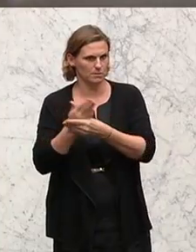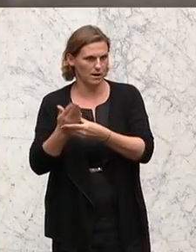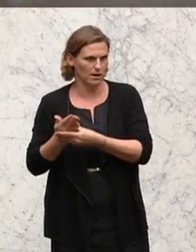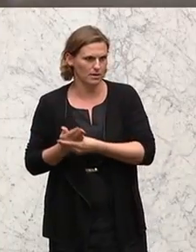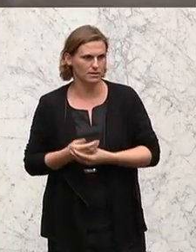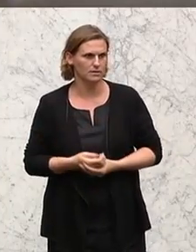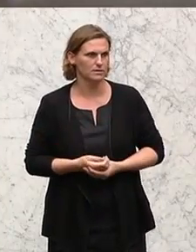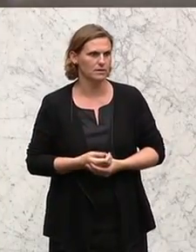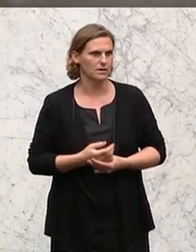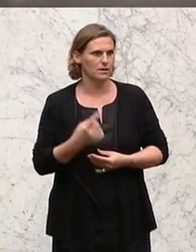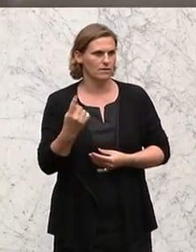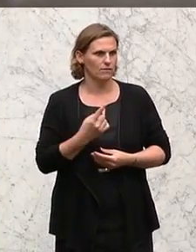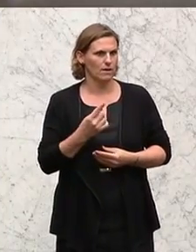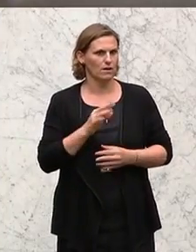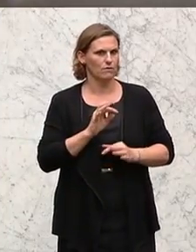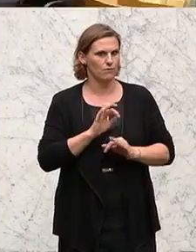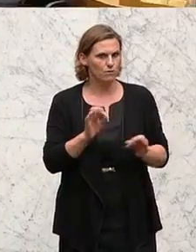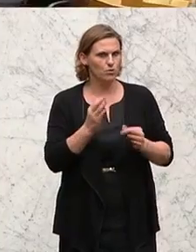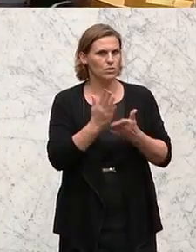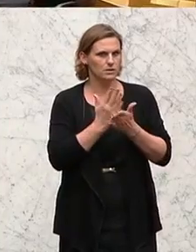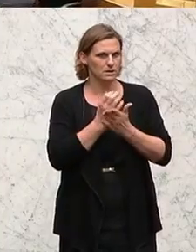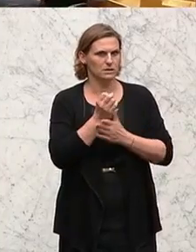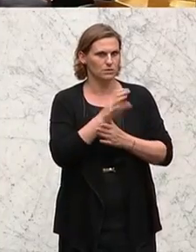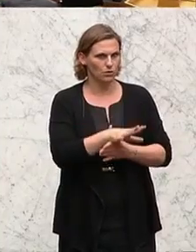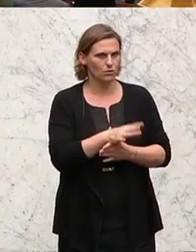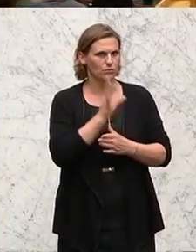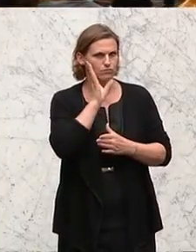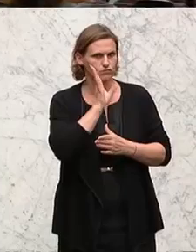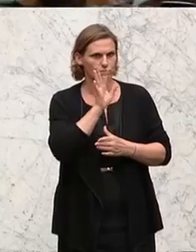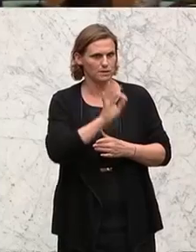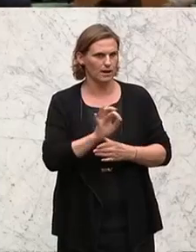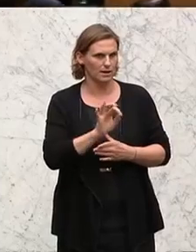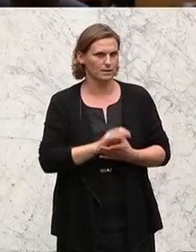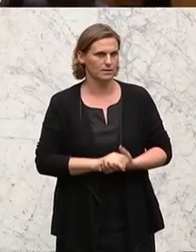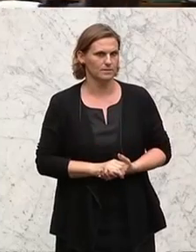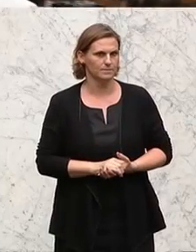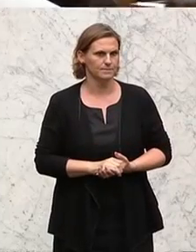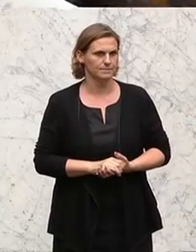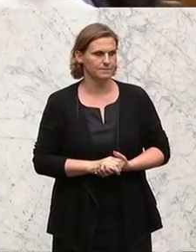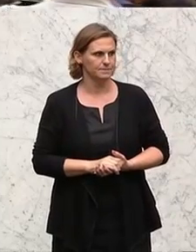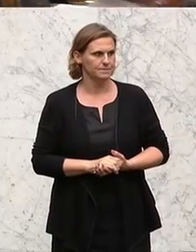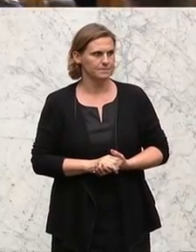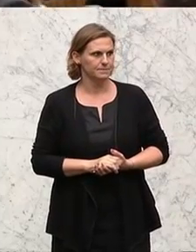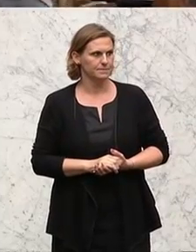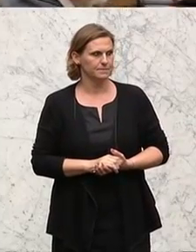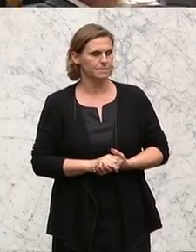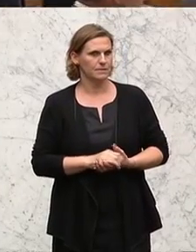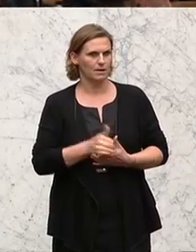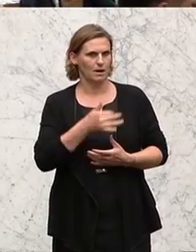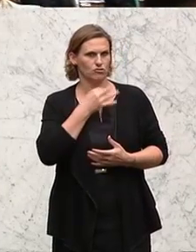Beilagen. Wer spricht sich für diesen Gesetzentwurf aus? Den bitte ich um ein Zeichen. Das ist